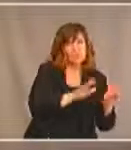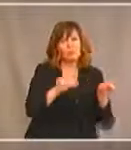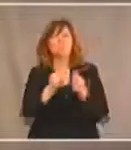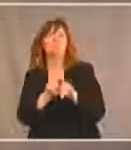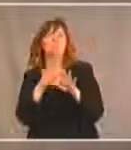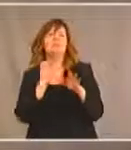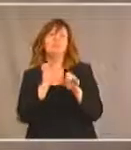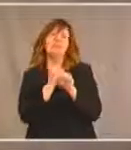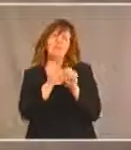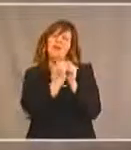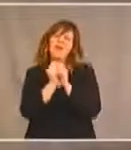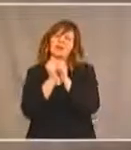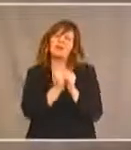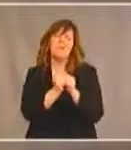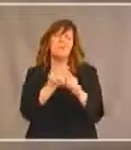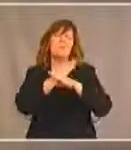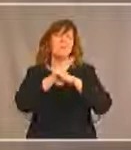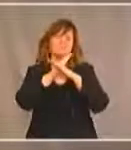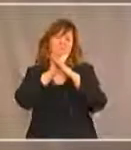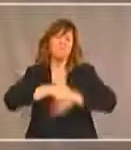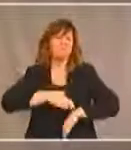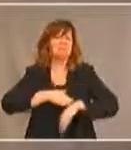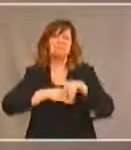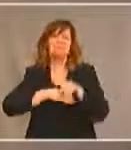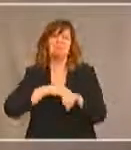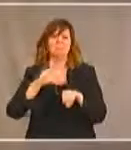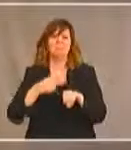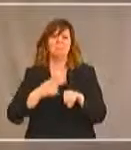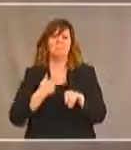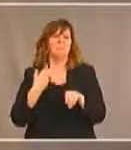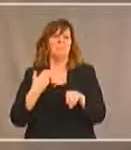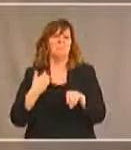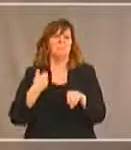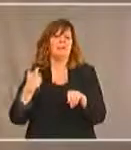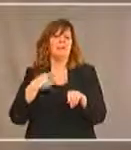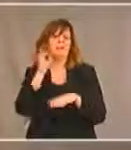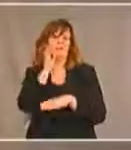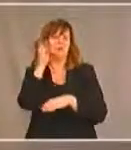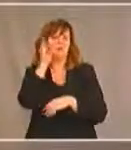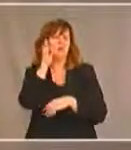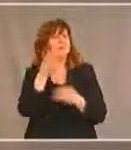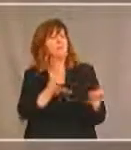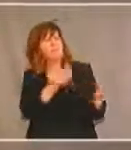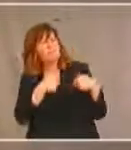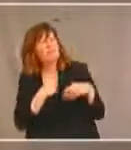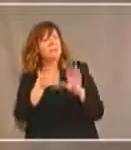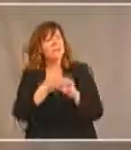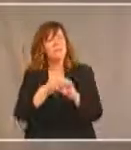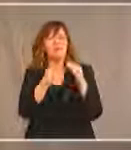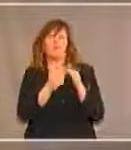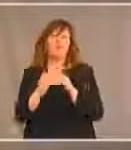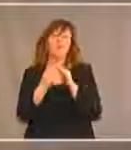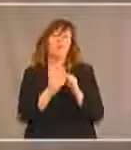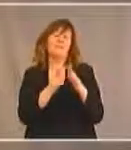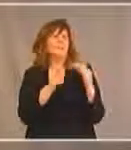abolir les obstacles de sorte que les jeunes autochtones ayant des handicaps puissent pleinement participer à leur communauté. Je